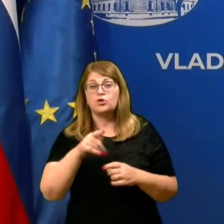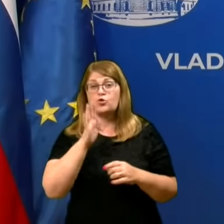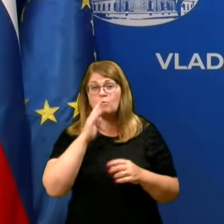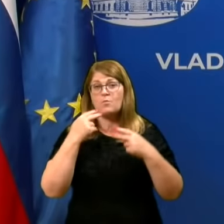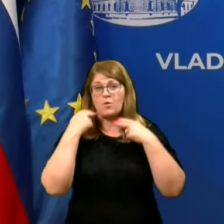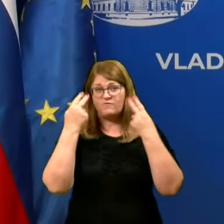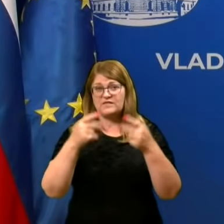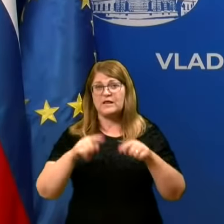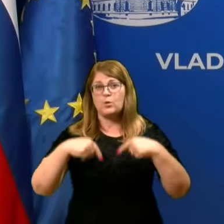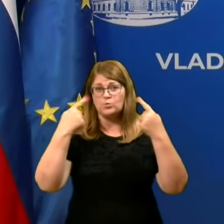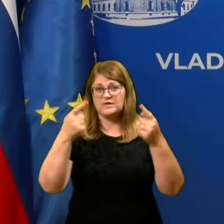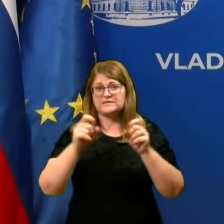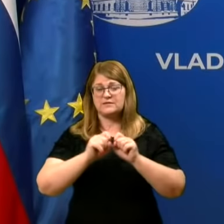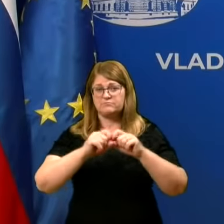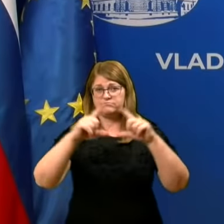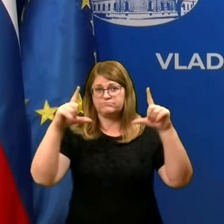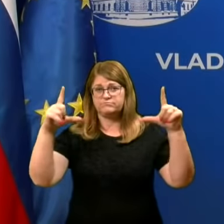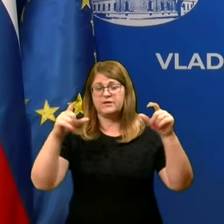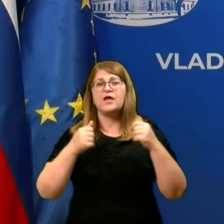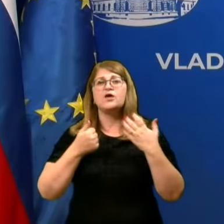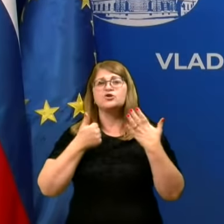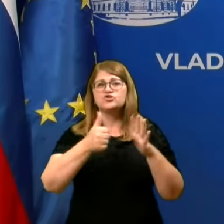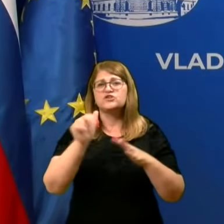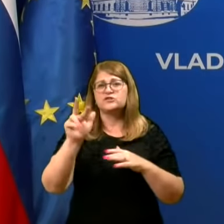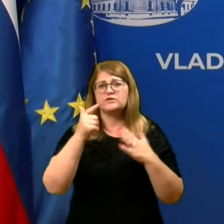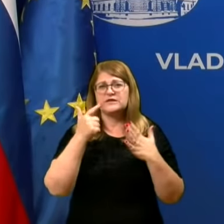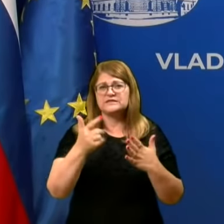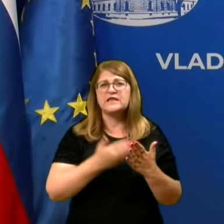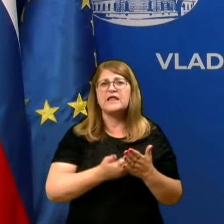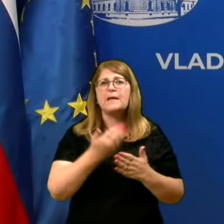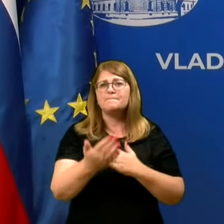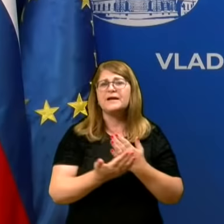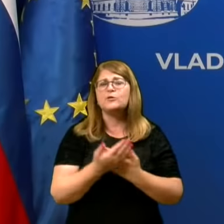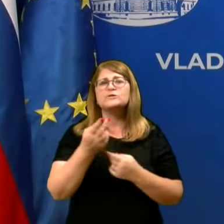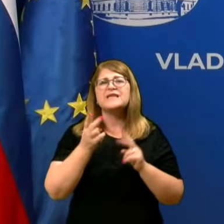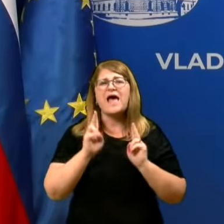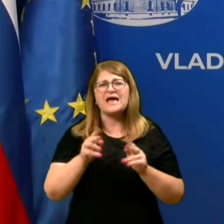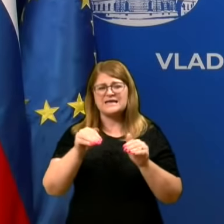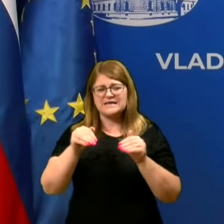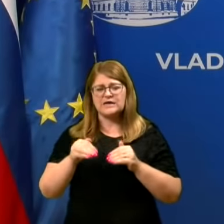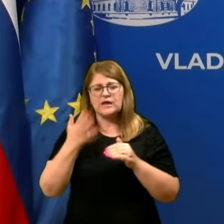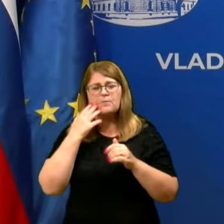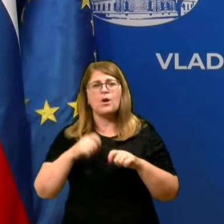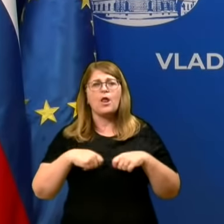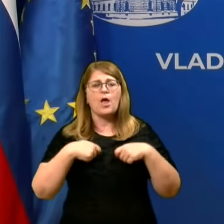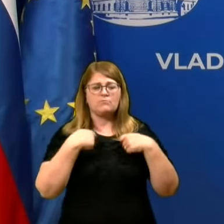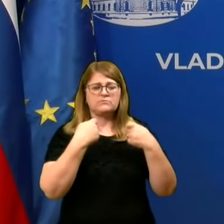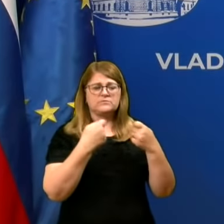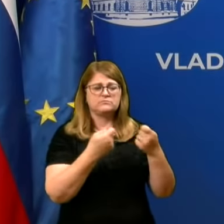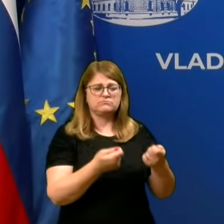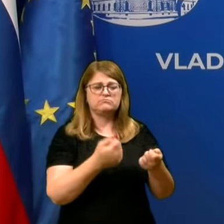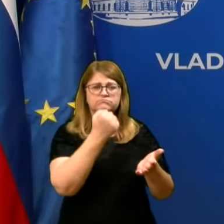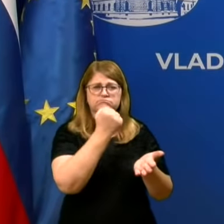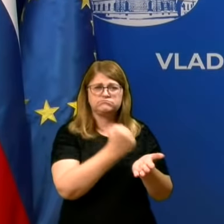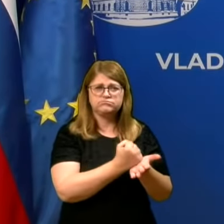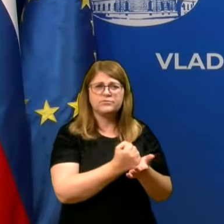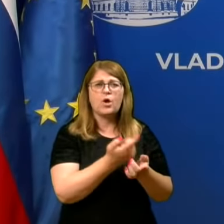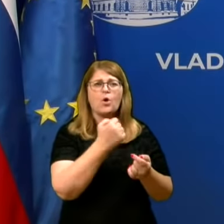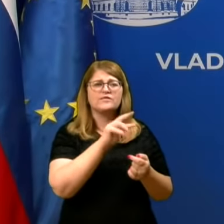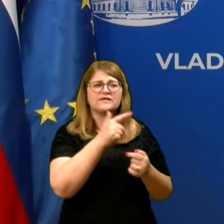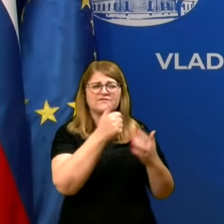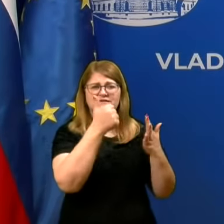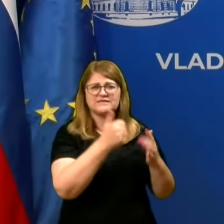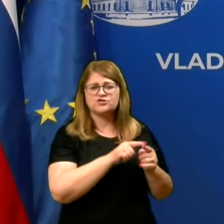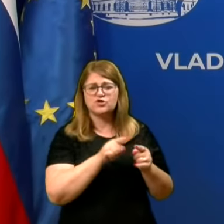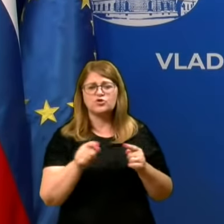videli detaljno številko. 673 predlogov za karanteno je bilo danih od 23.6. do 6.7. Kaj to